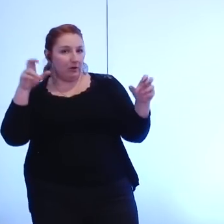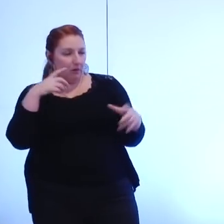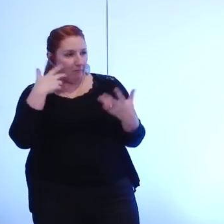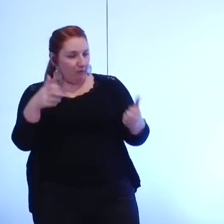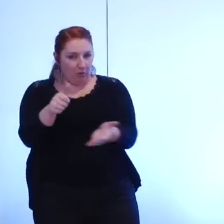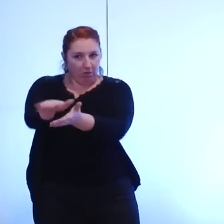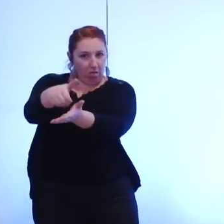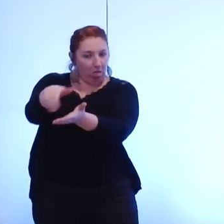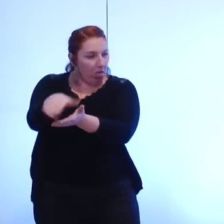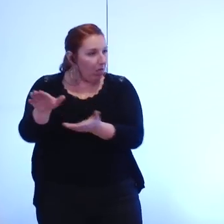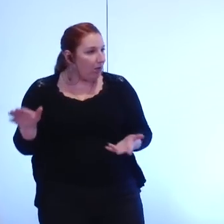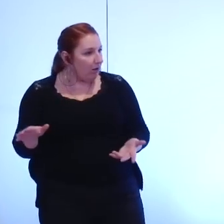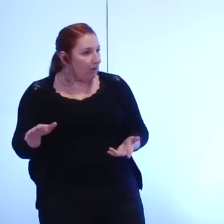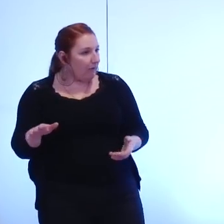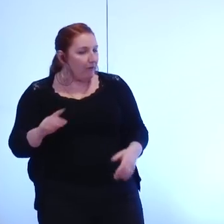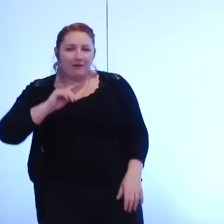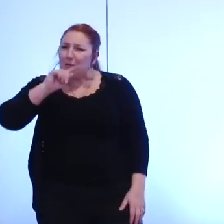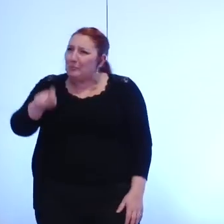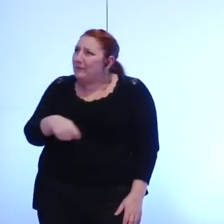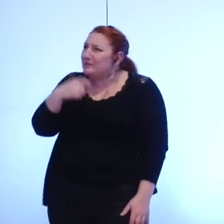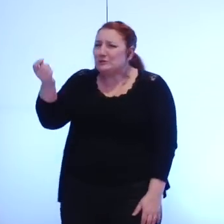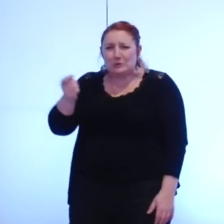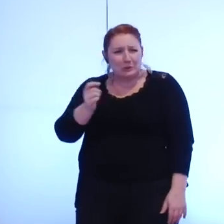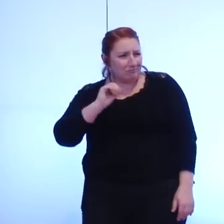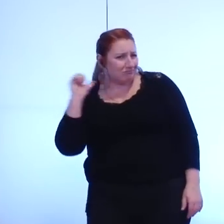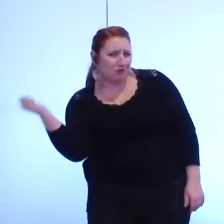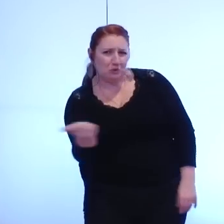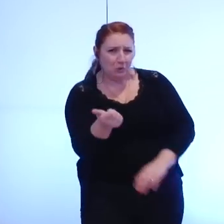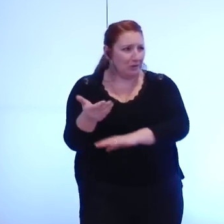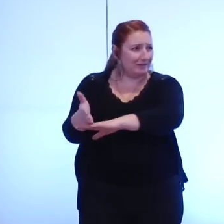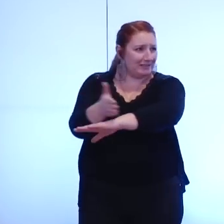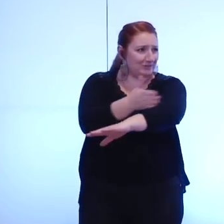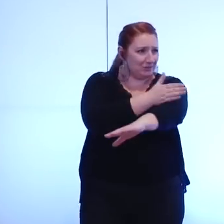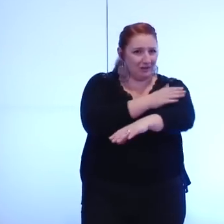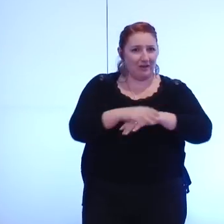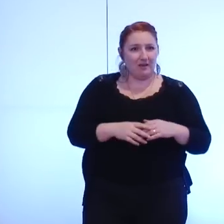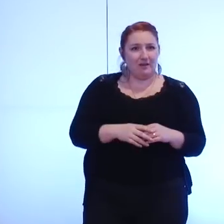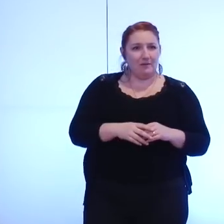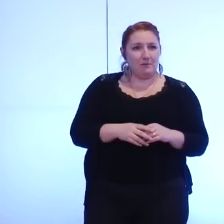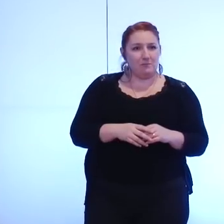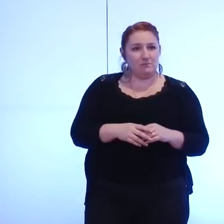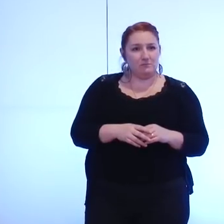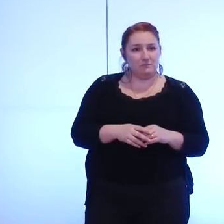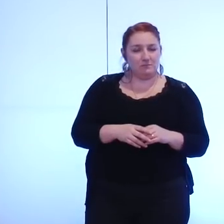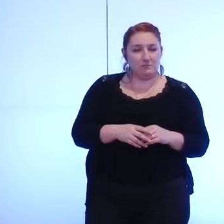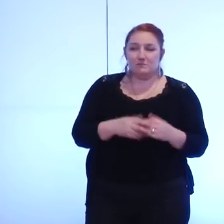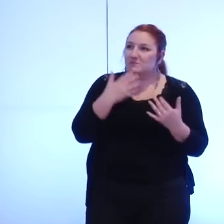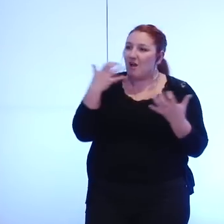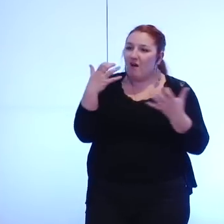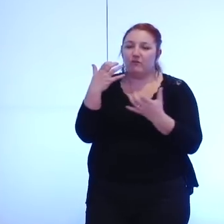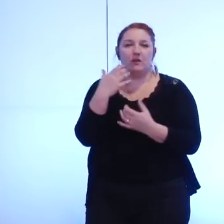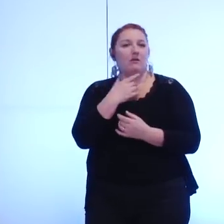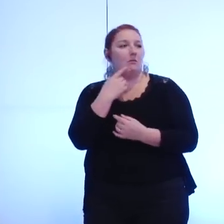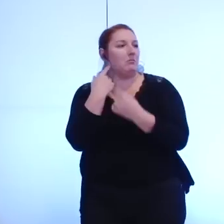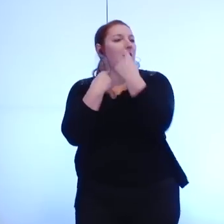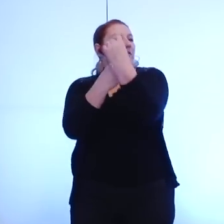évidemment que les actionnaires tous les actionnaires tous les actionnaires ils ont envie de défendre